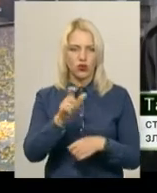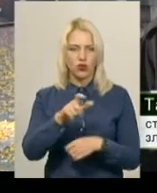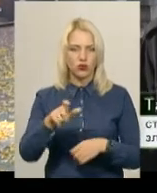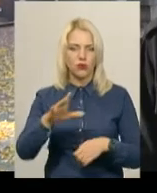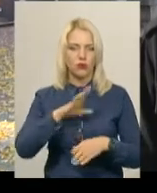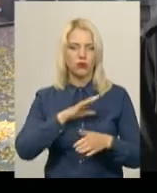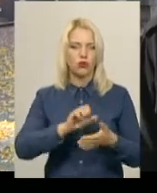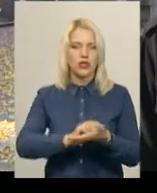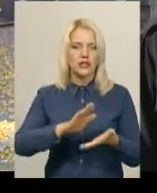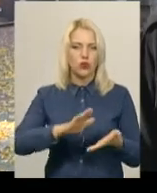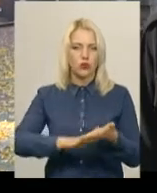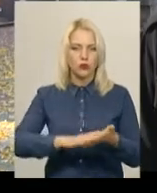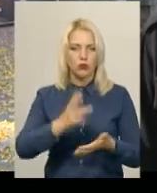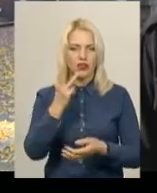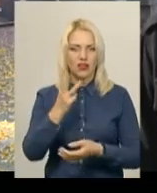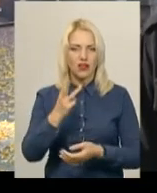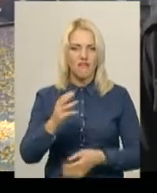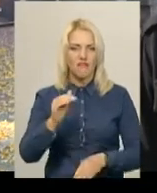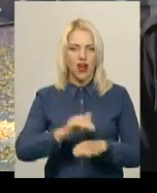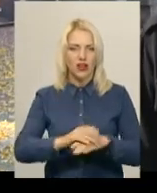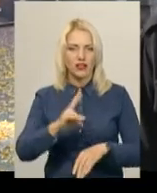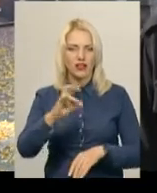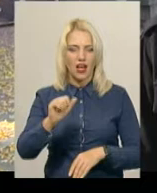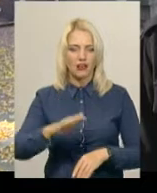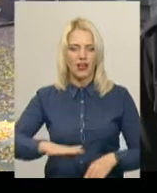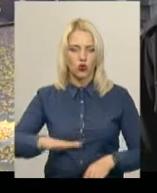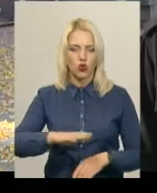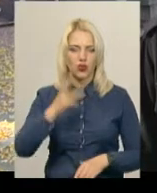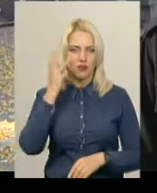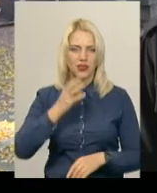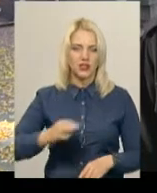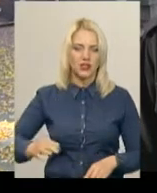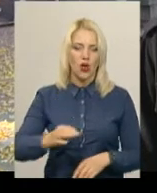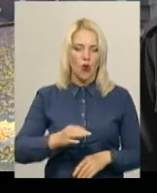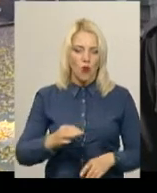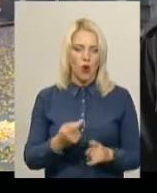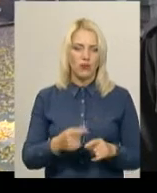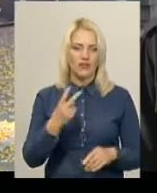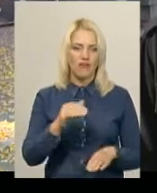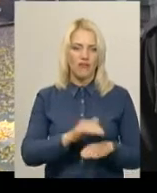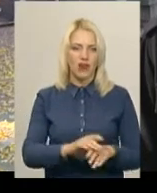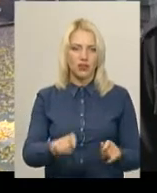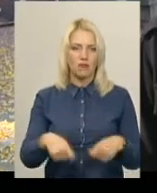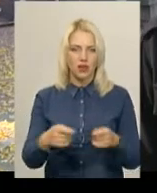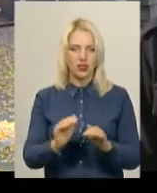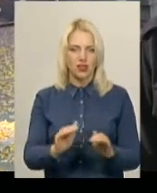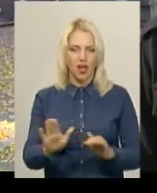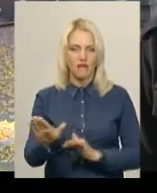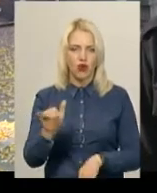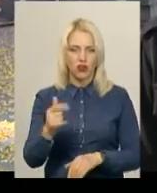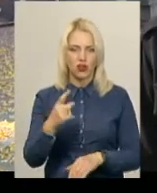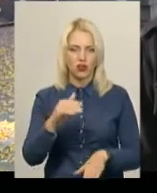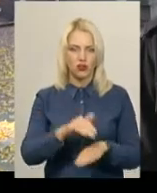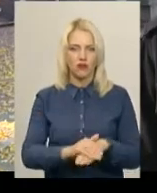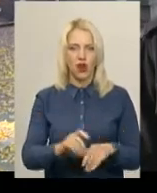задокументовано три факти на території Хмельницької області. А саме два факти передачі дітей в оренду і один